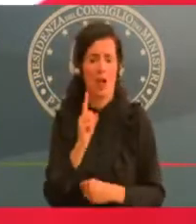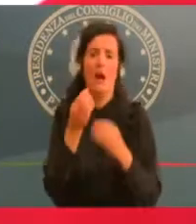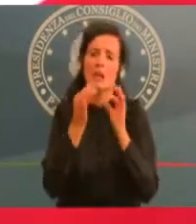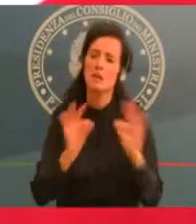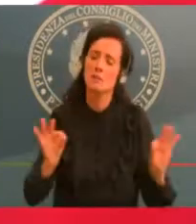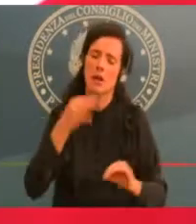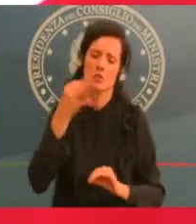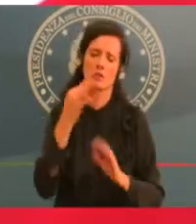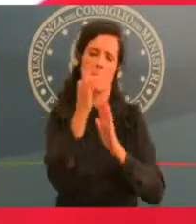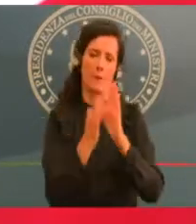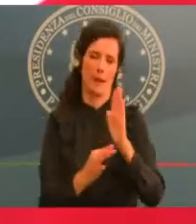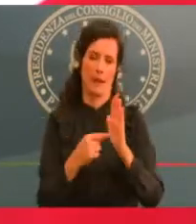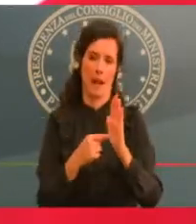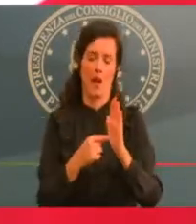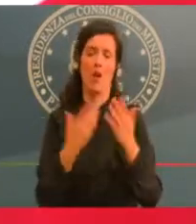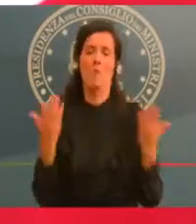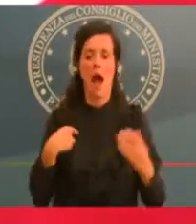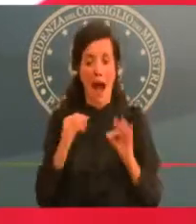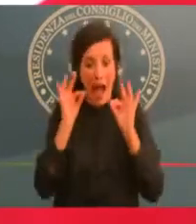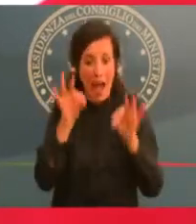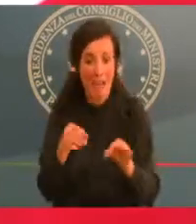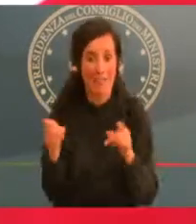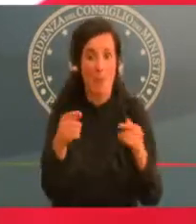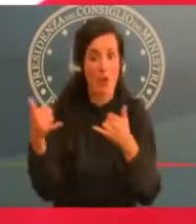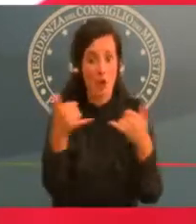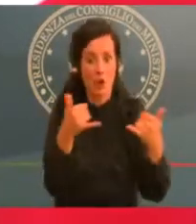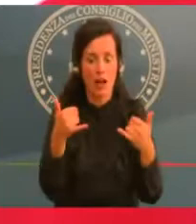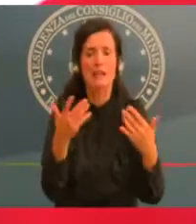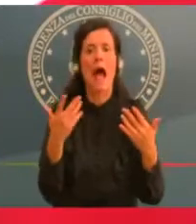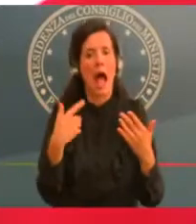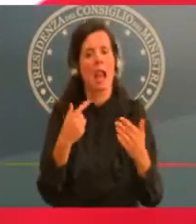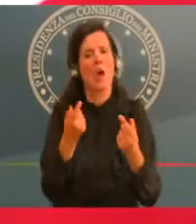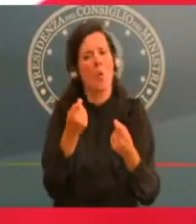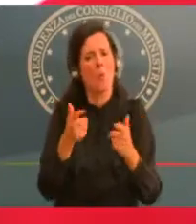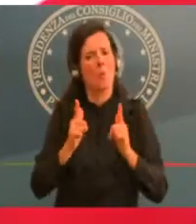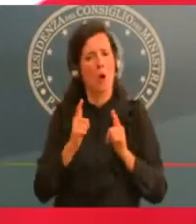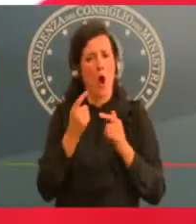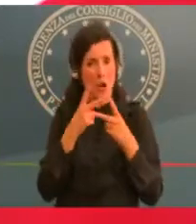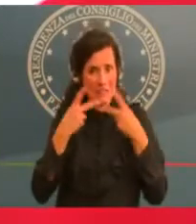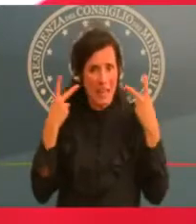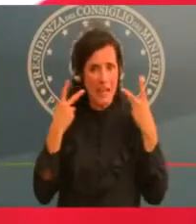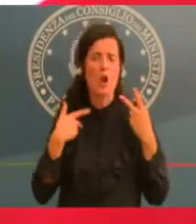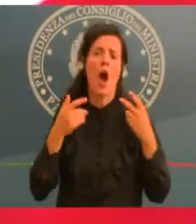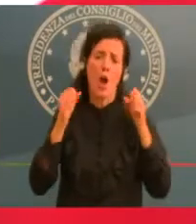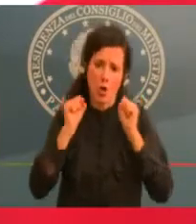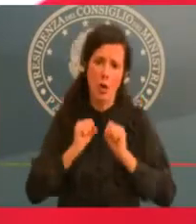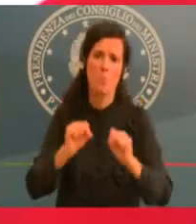anche la fiducia nei consumi non sarà depressa e potremo vedere benefici economici.